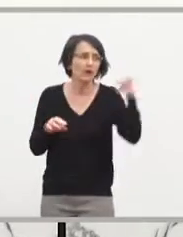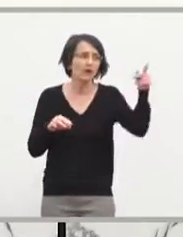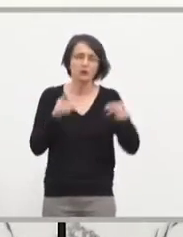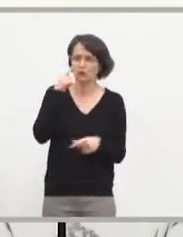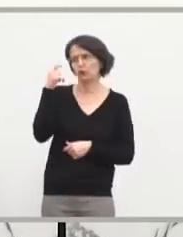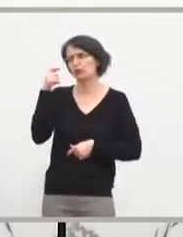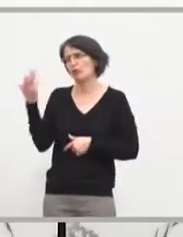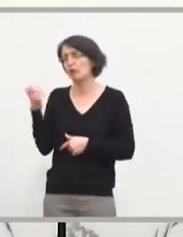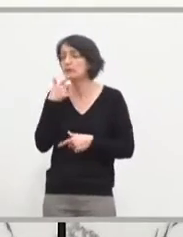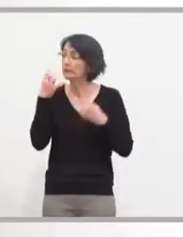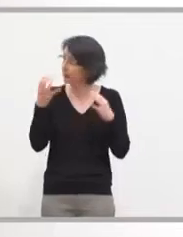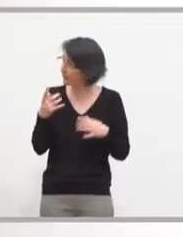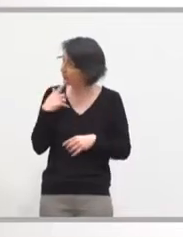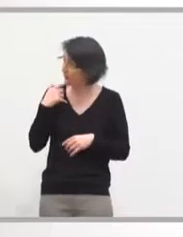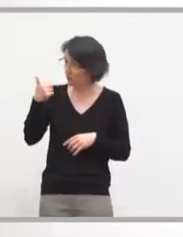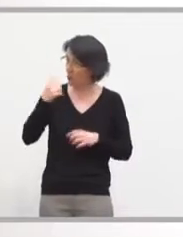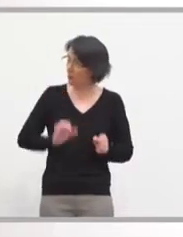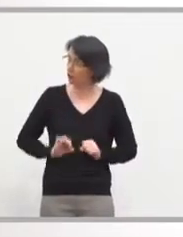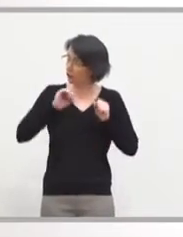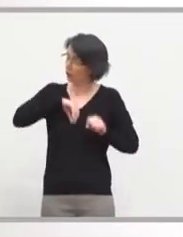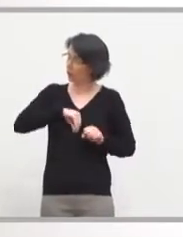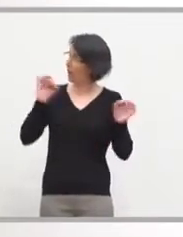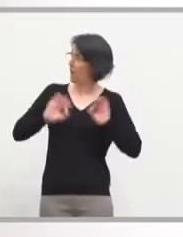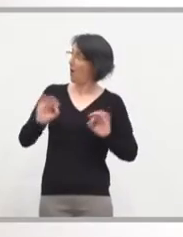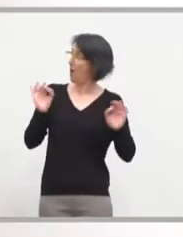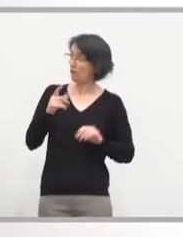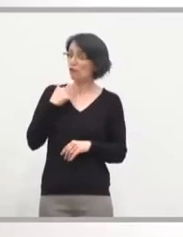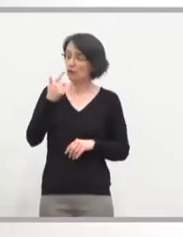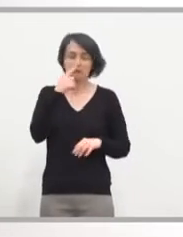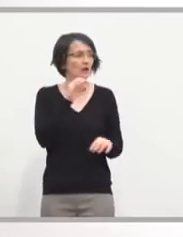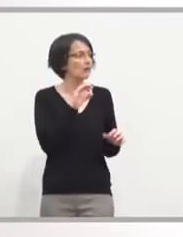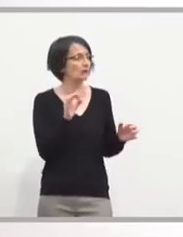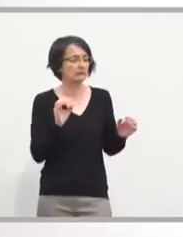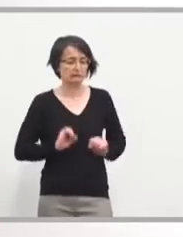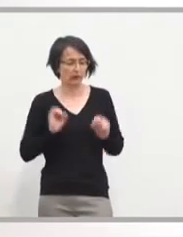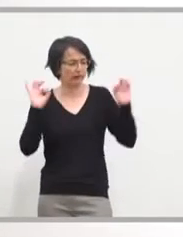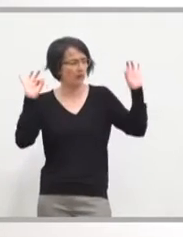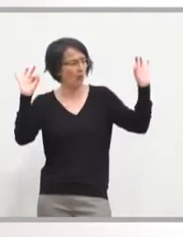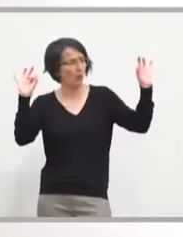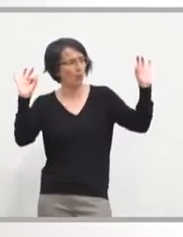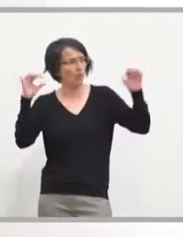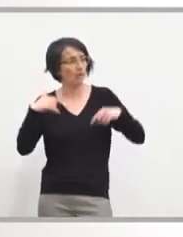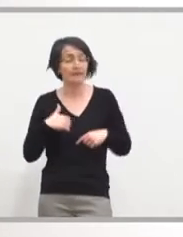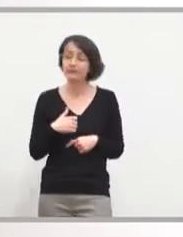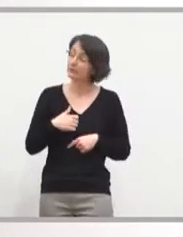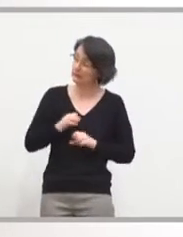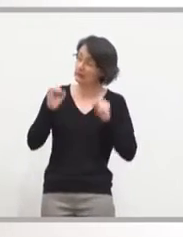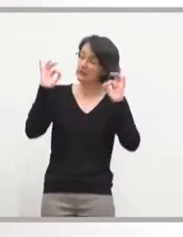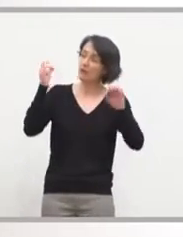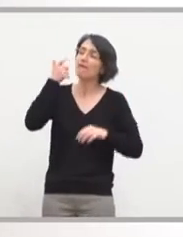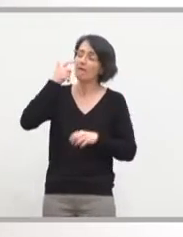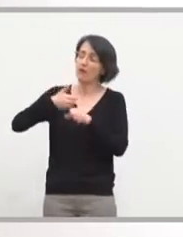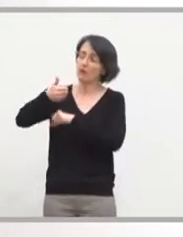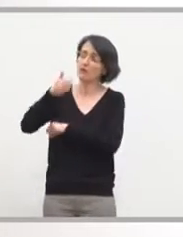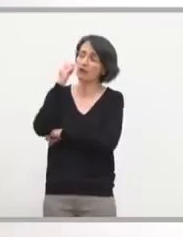dites que vous n'avez aucun stress particulier sur notre capacité. Zéro stress. Zéro stress là-dessus. Donc on verra l'année prochaine là